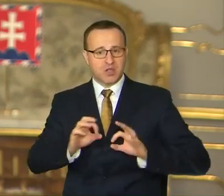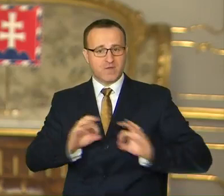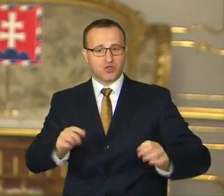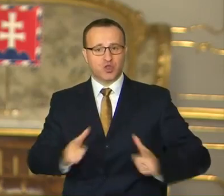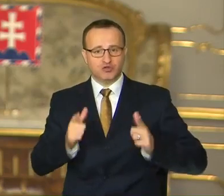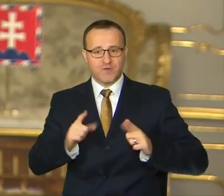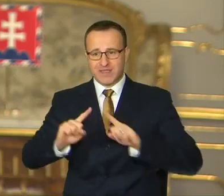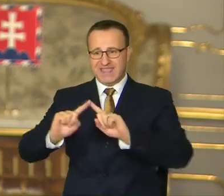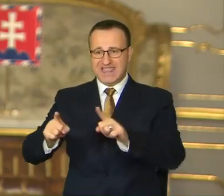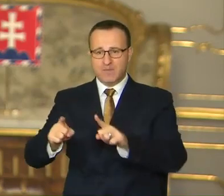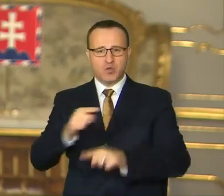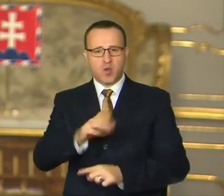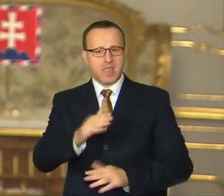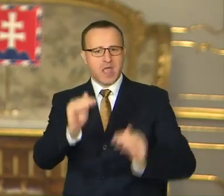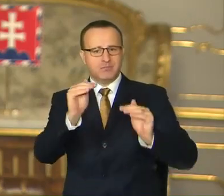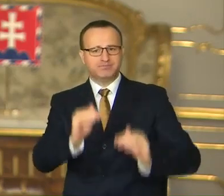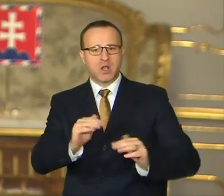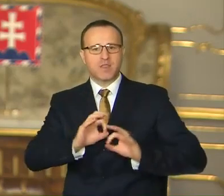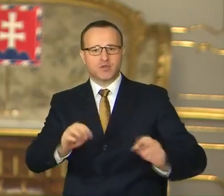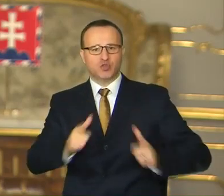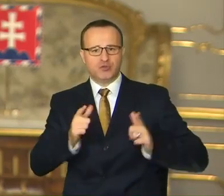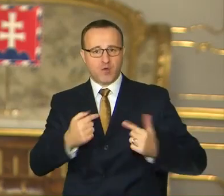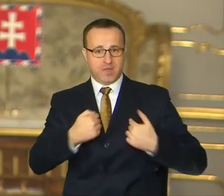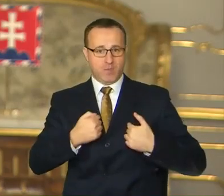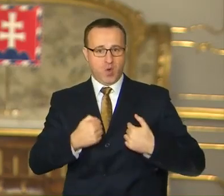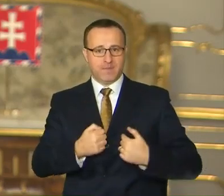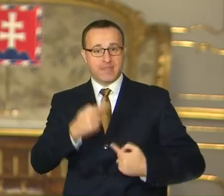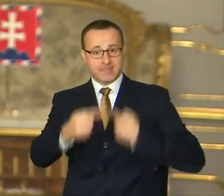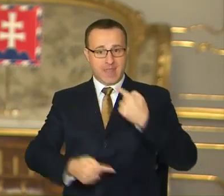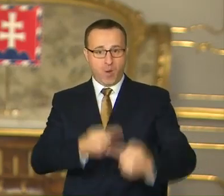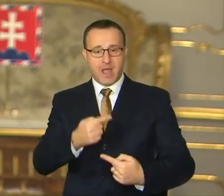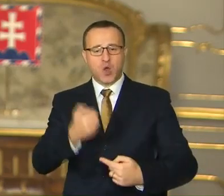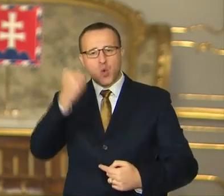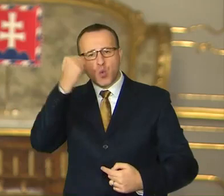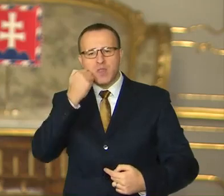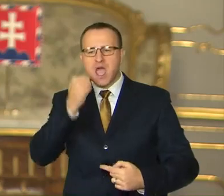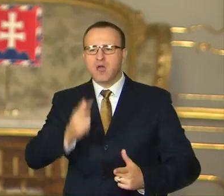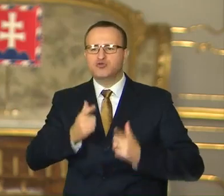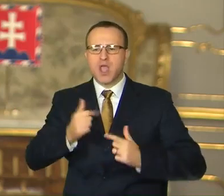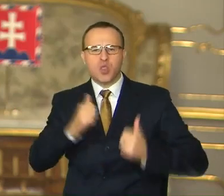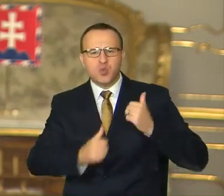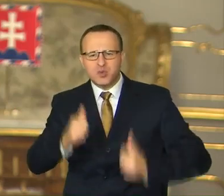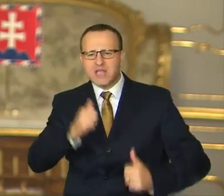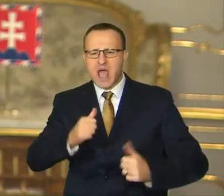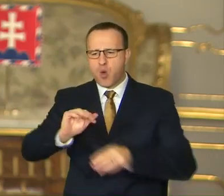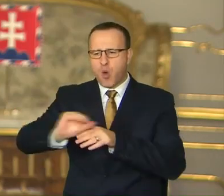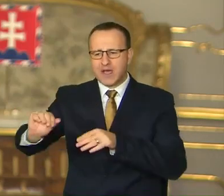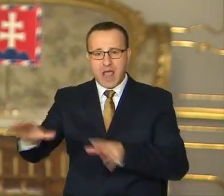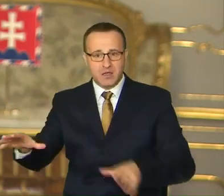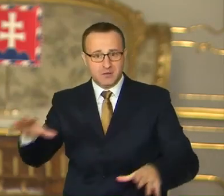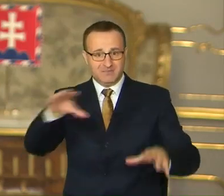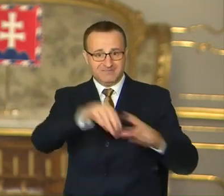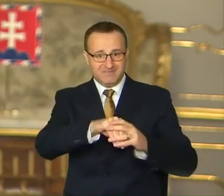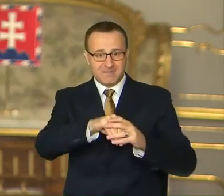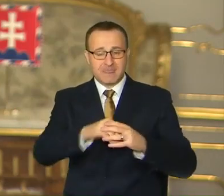prežiť dôstojný život nám. Naopak, začlenenie ľudí, žijúcich na okraji či vnúdzi, vytvoríme sociálne aj